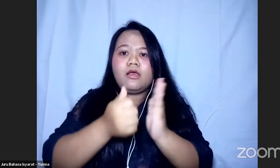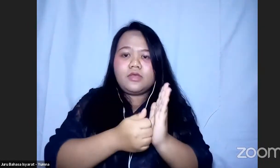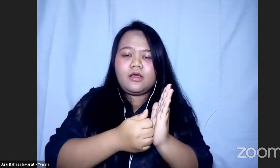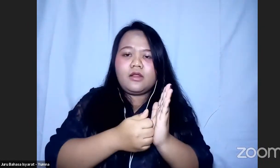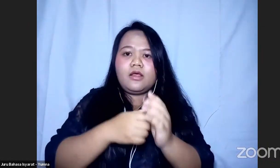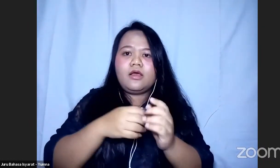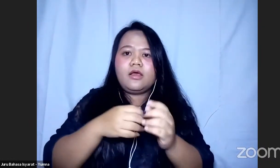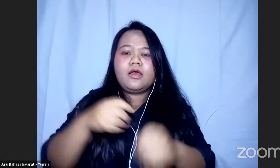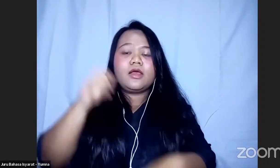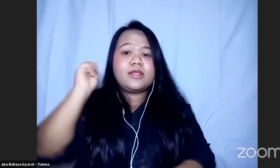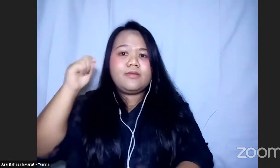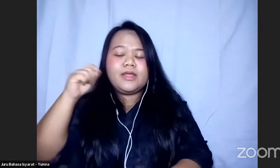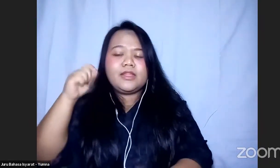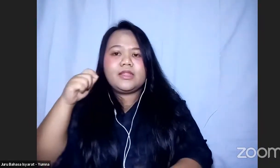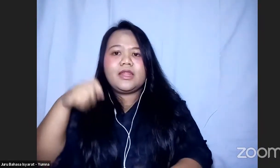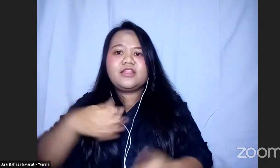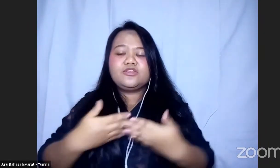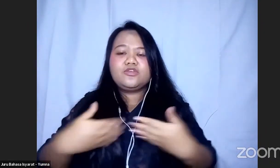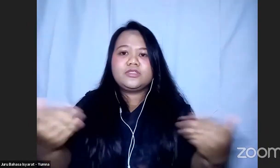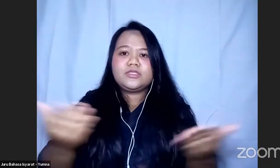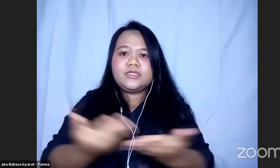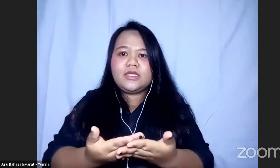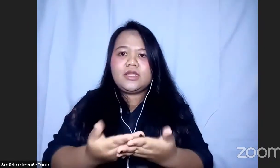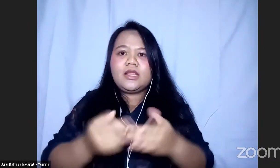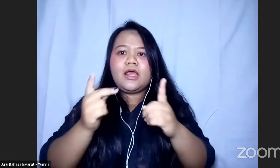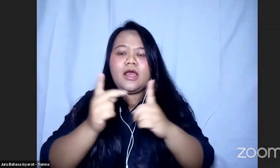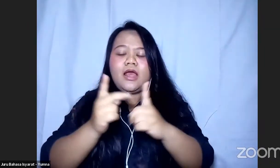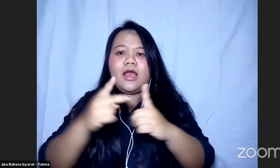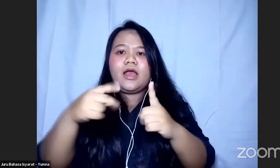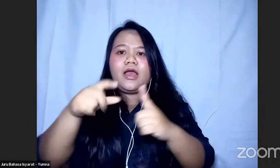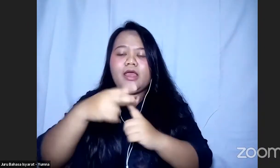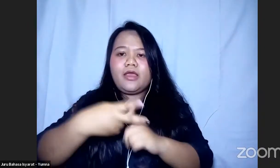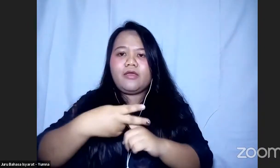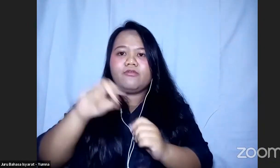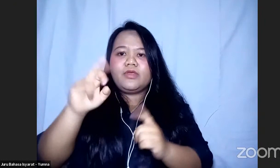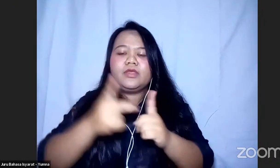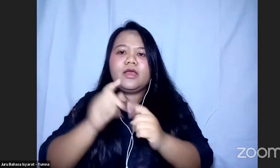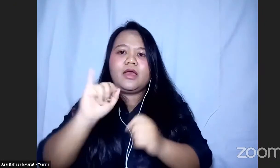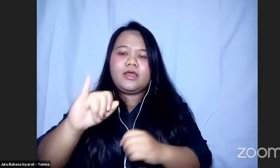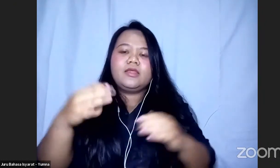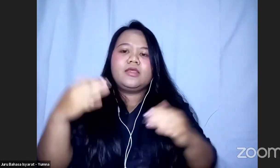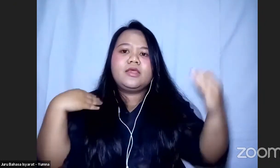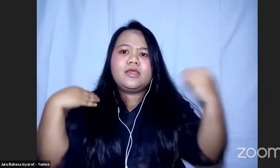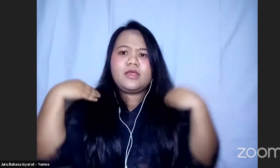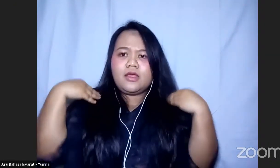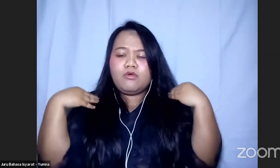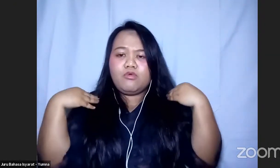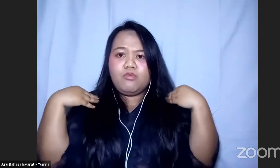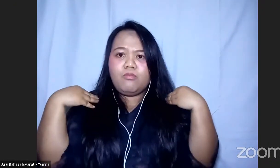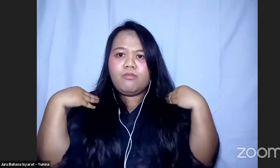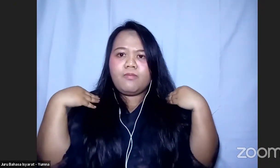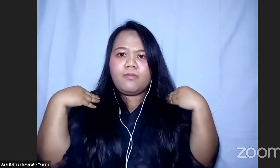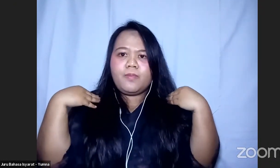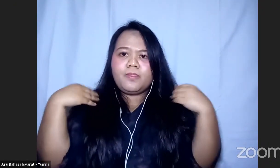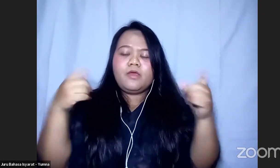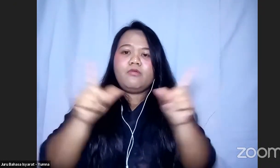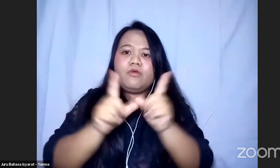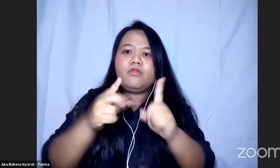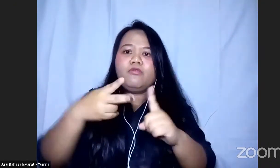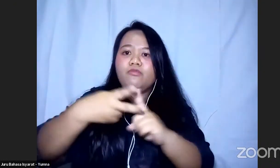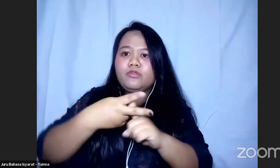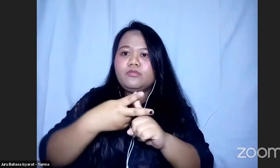HFI Humanitarian Inclusion Yakum Emergency Unit World Food Program Dan